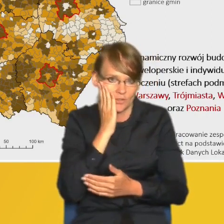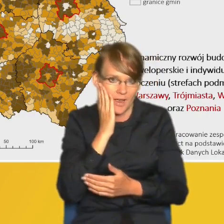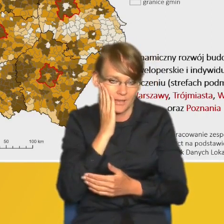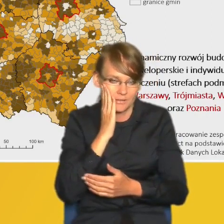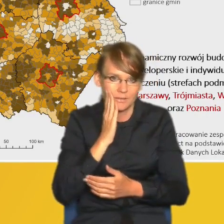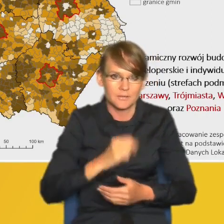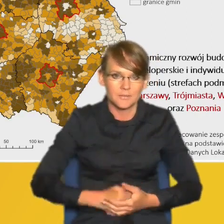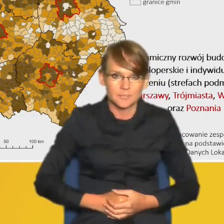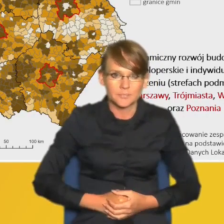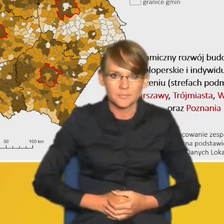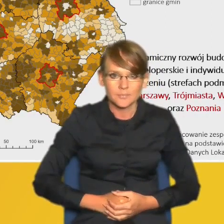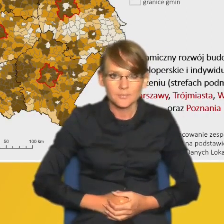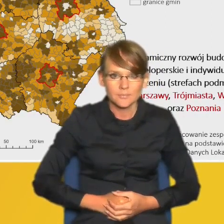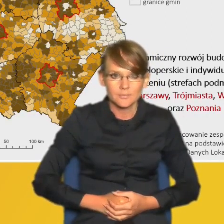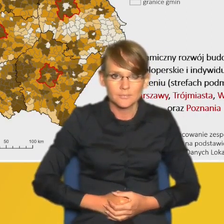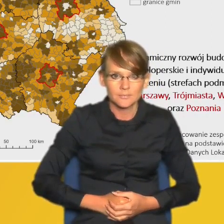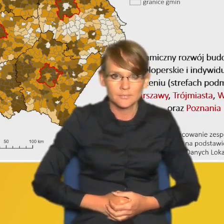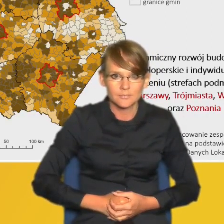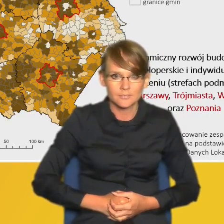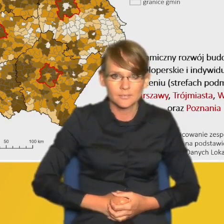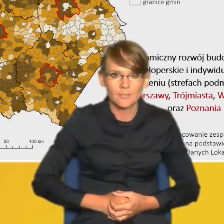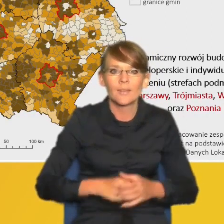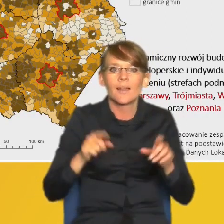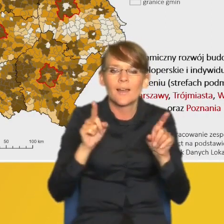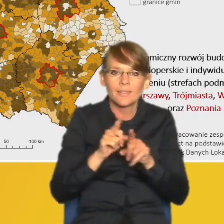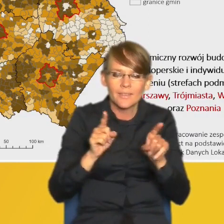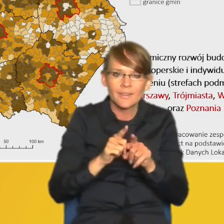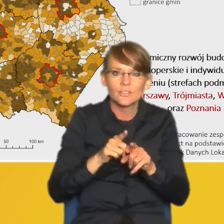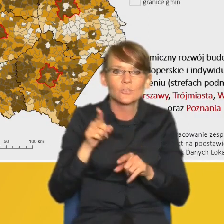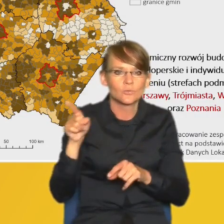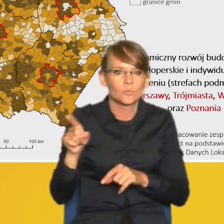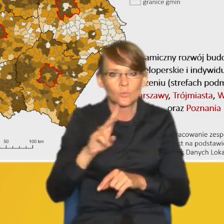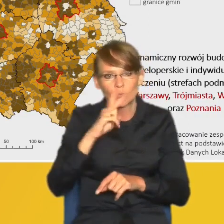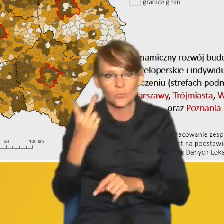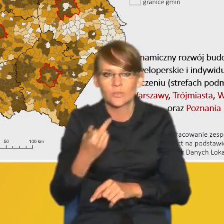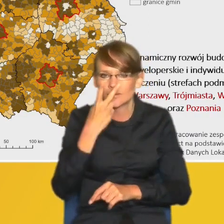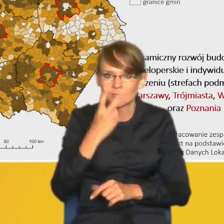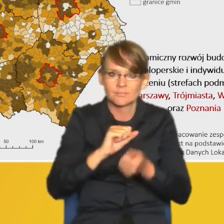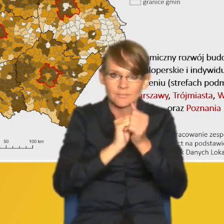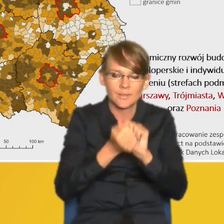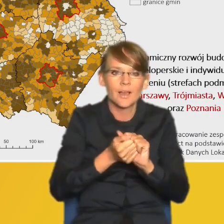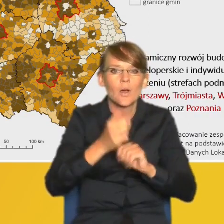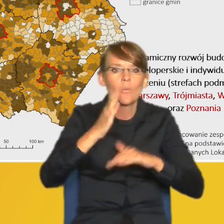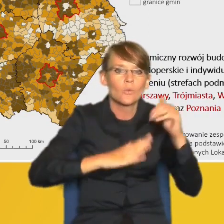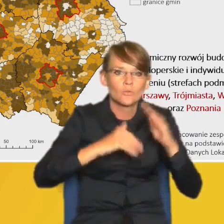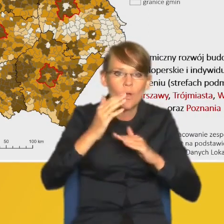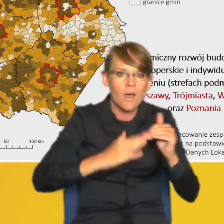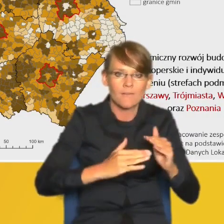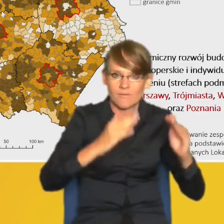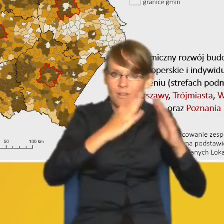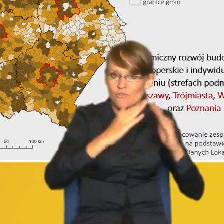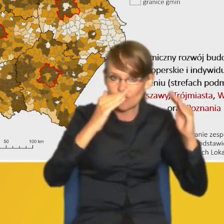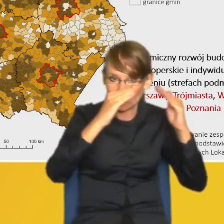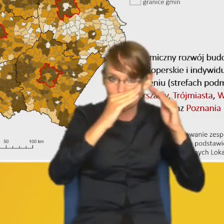Z drugiej strony mamy wyraźną dekoncentrację budownictwa jednorodzinnego. Ten